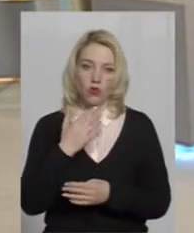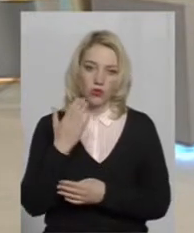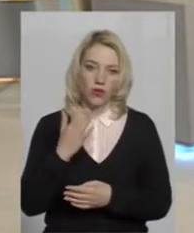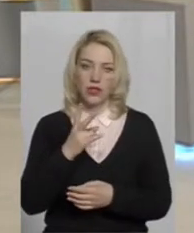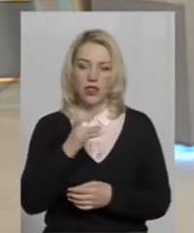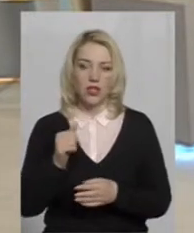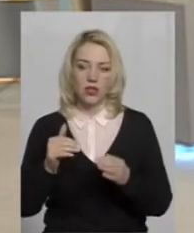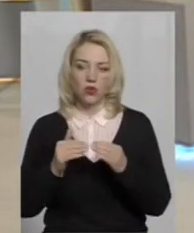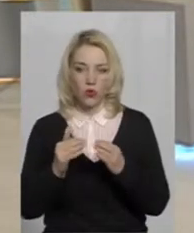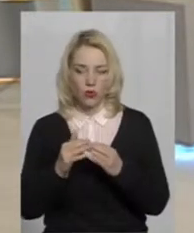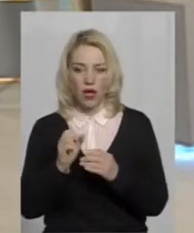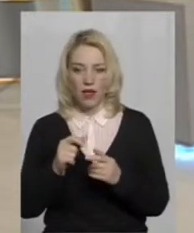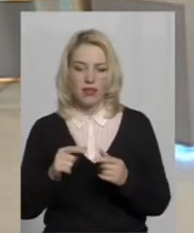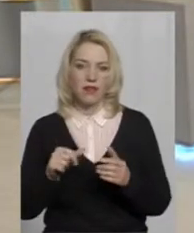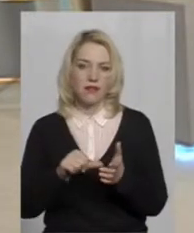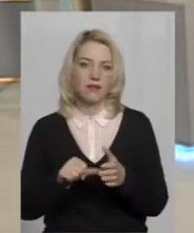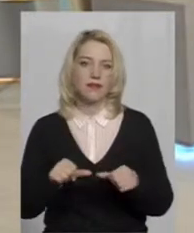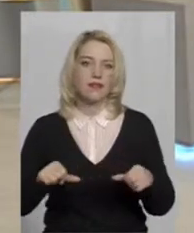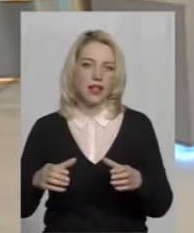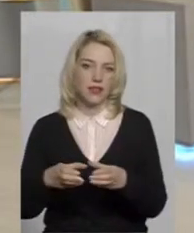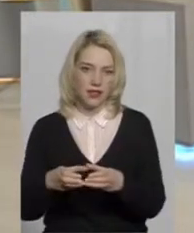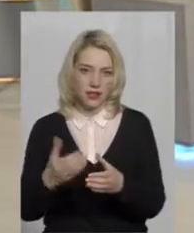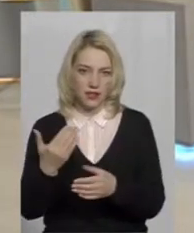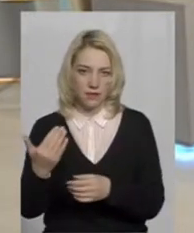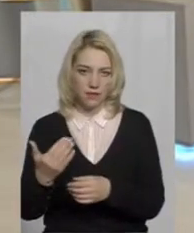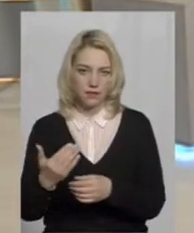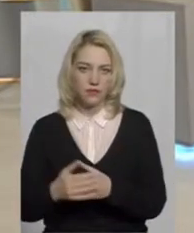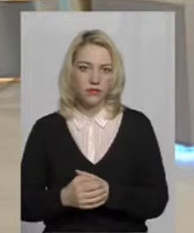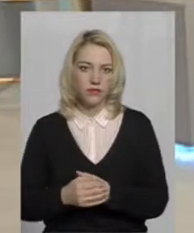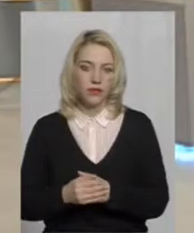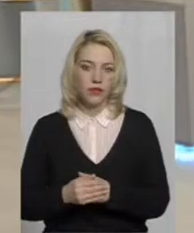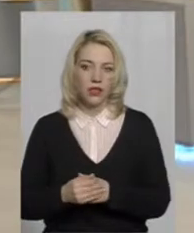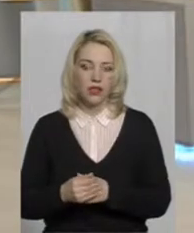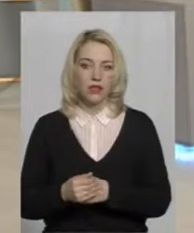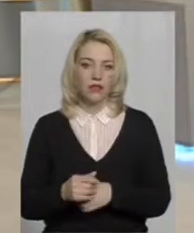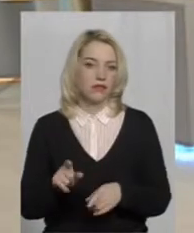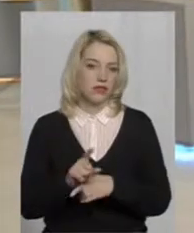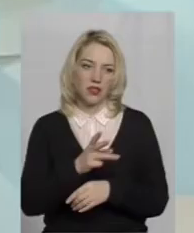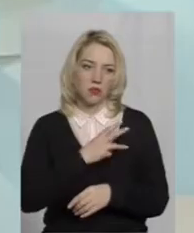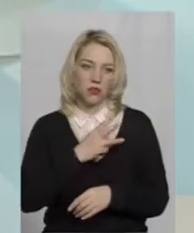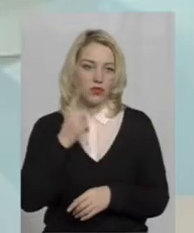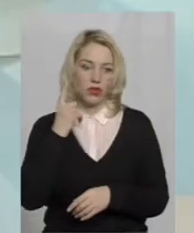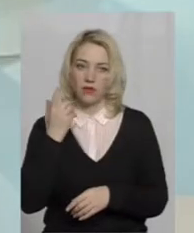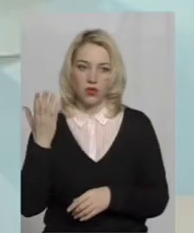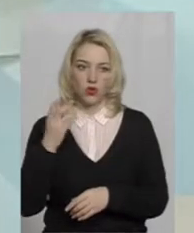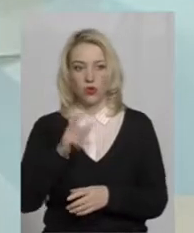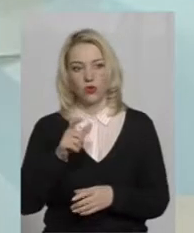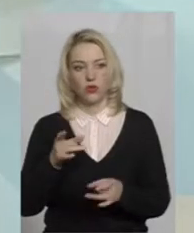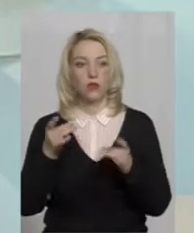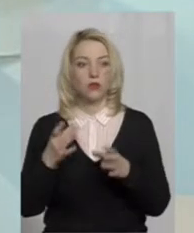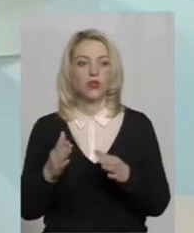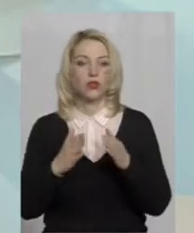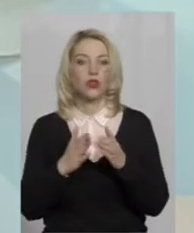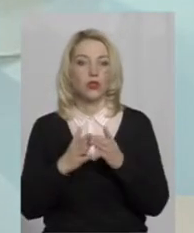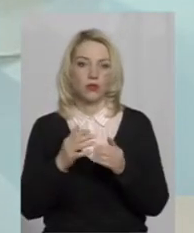Ну, в принципі, таких побажань я не чув. Людям значно проще